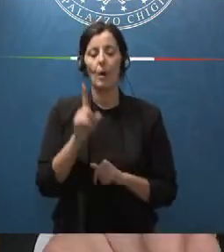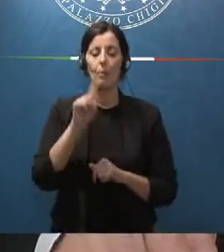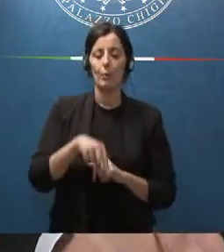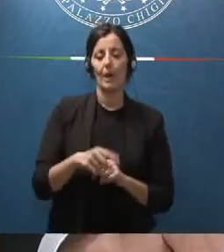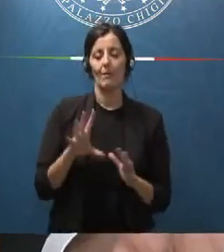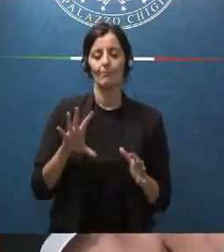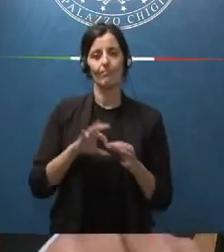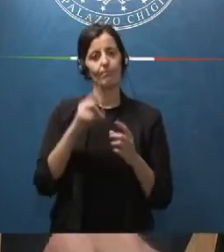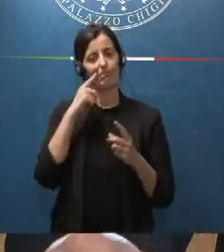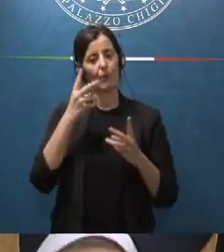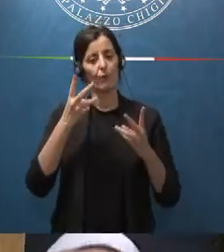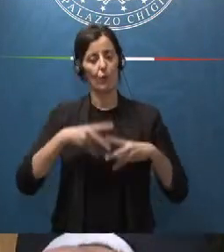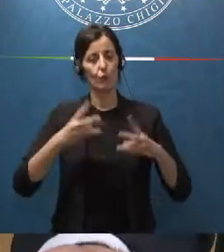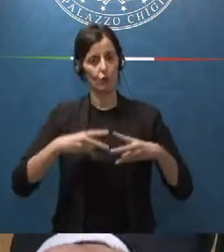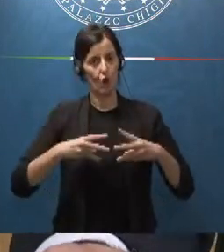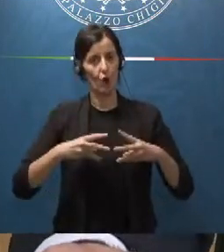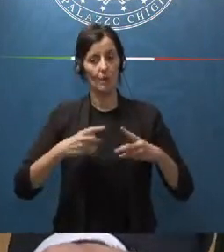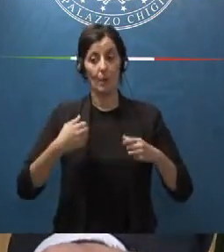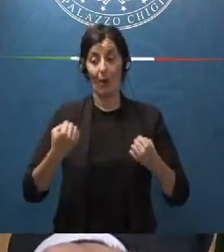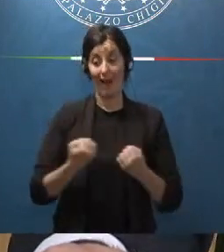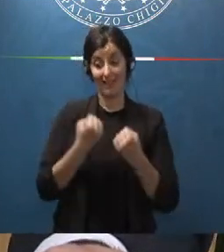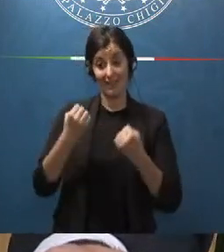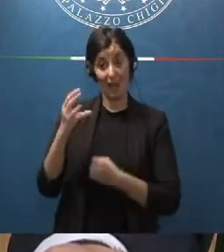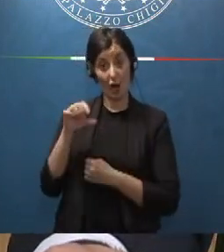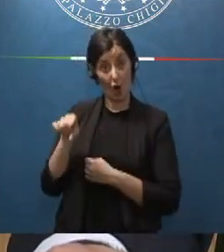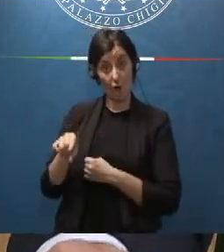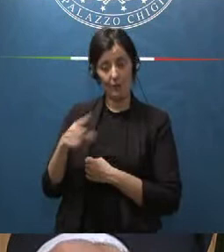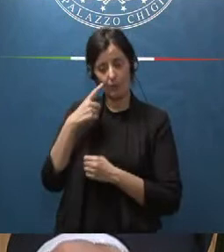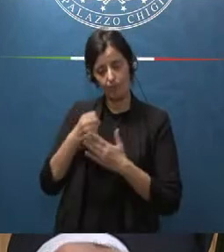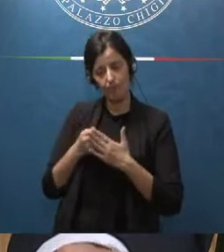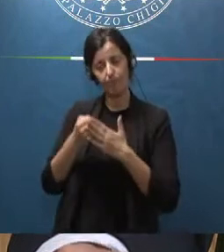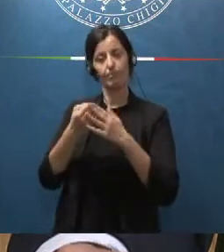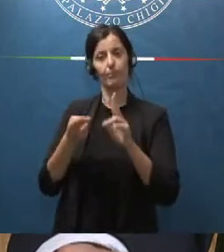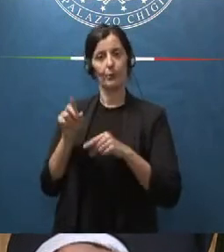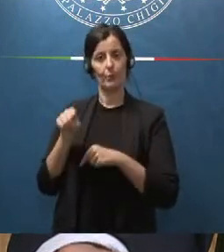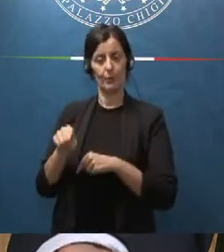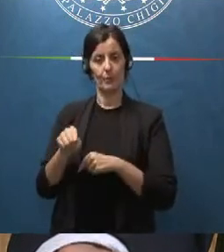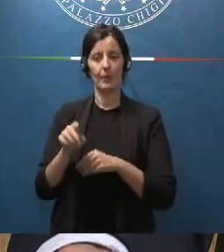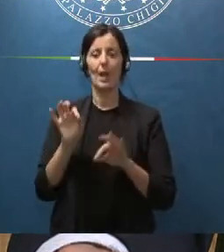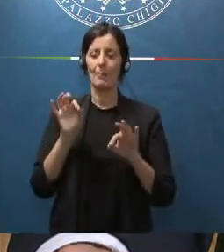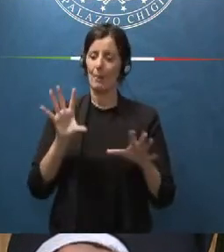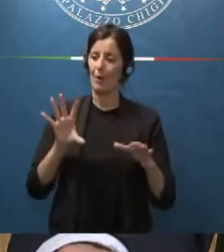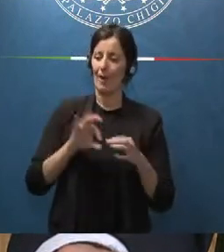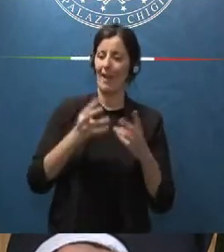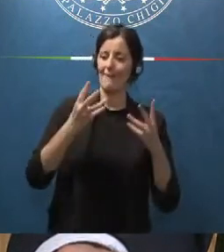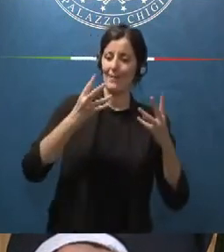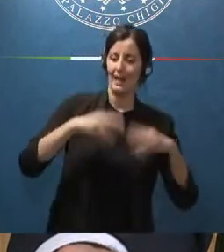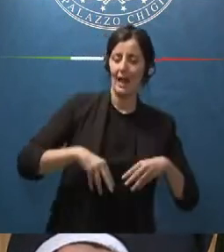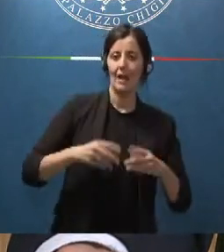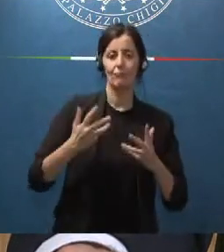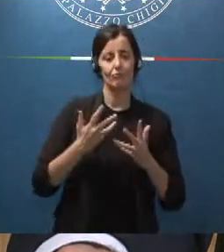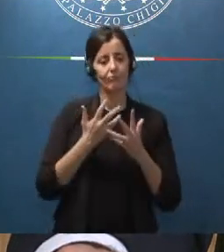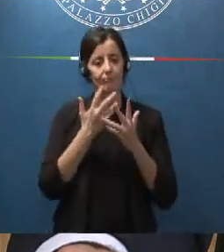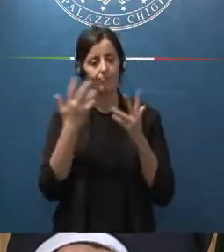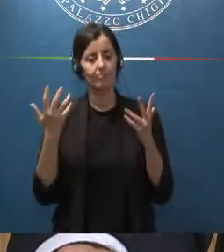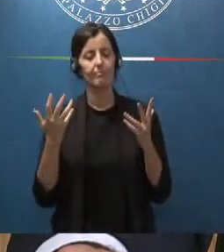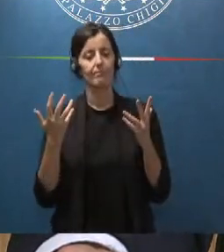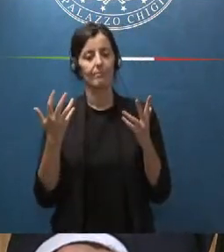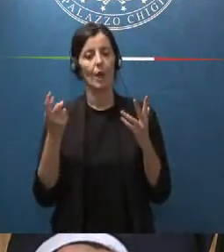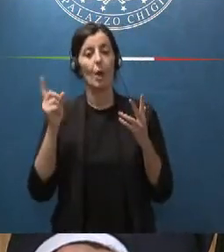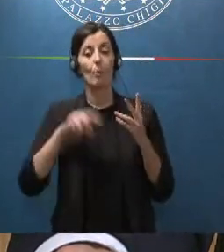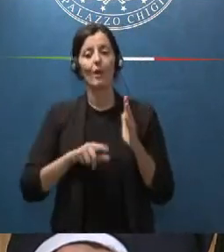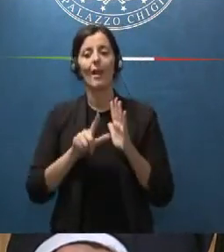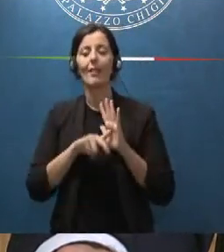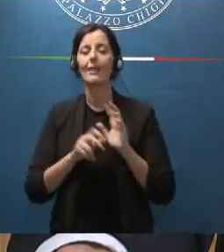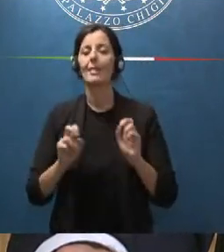funzioni l'attività della Coviso che proprio richiamando il tema dell'efficacia dell'esaustifità e anche della